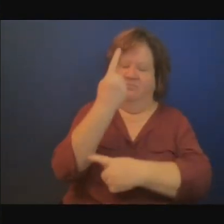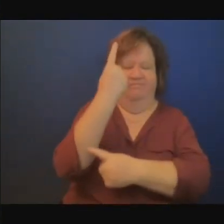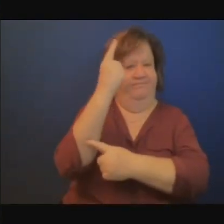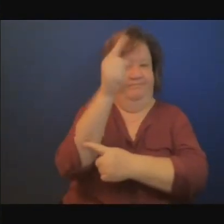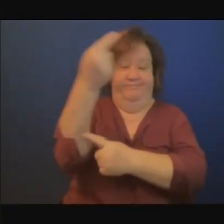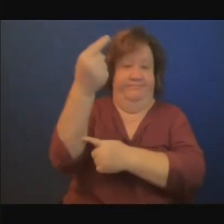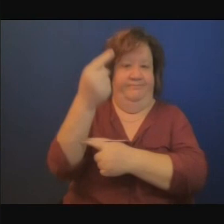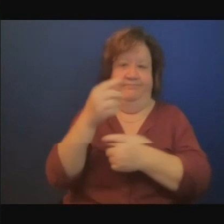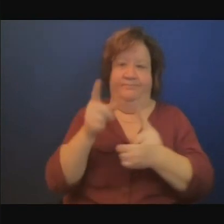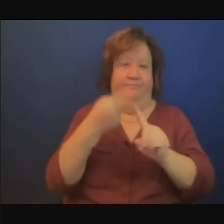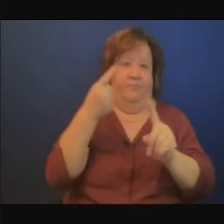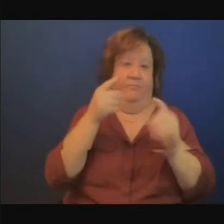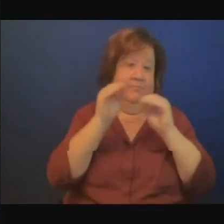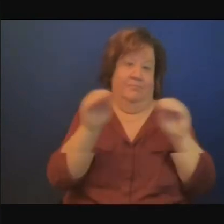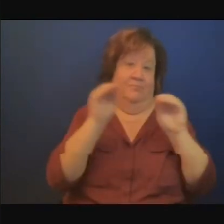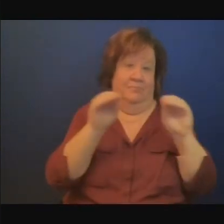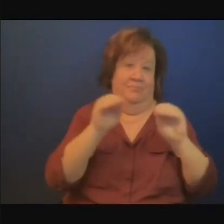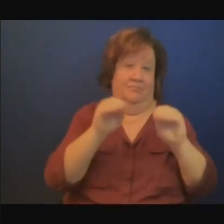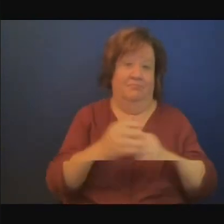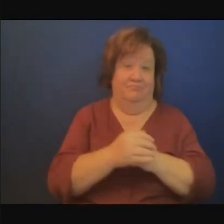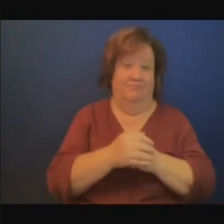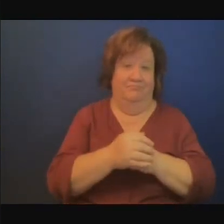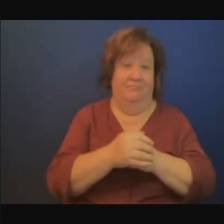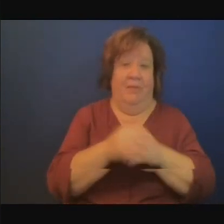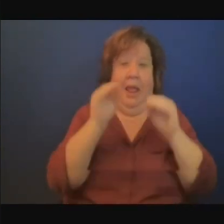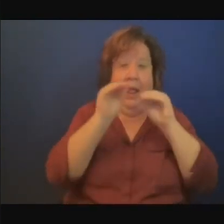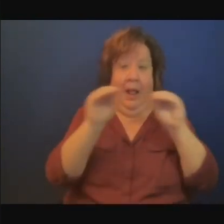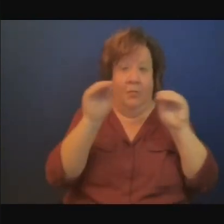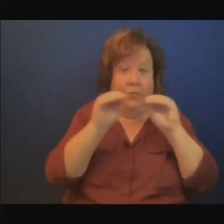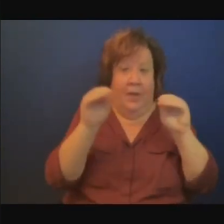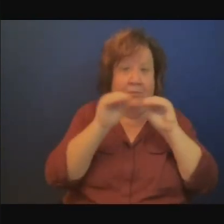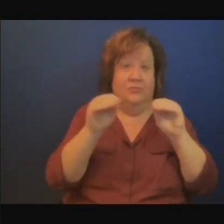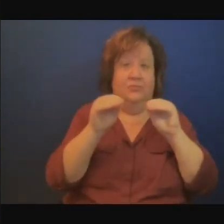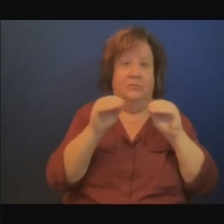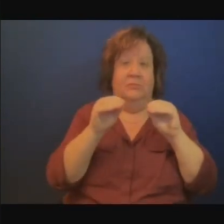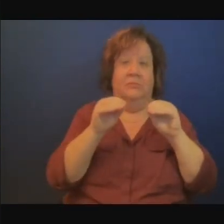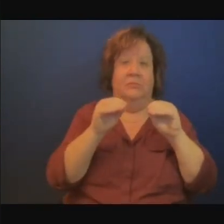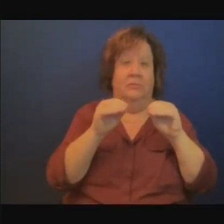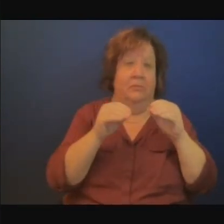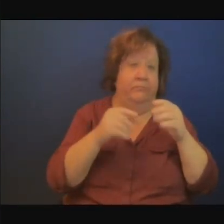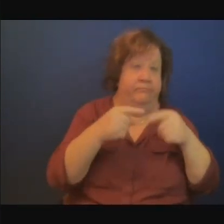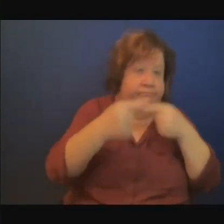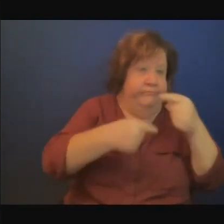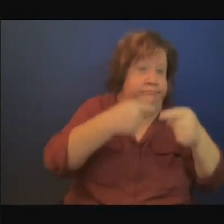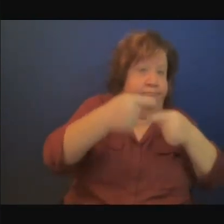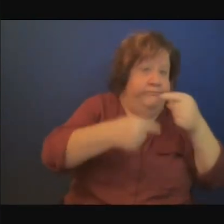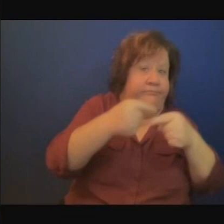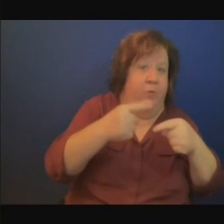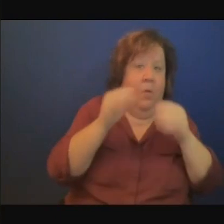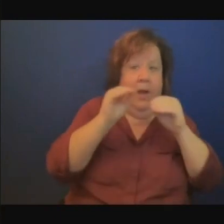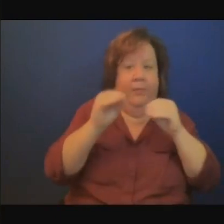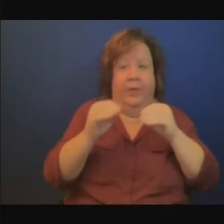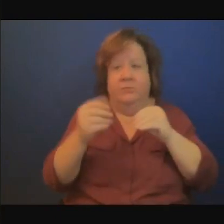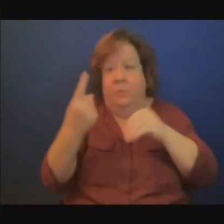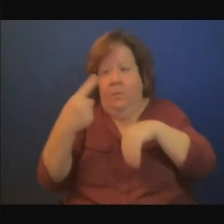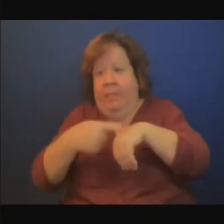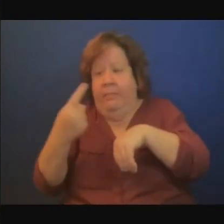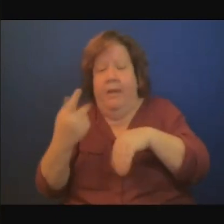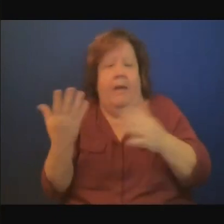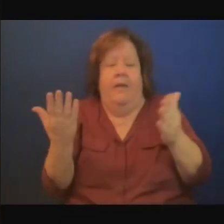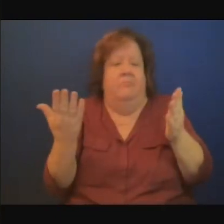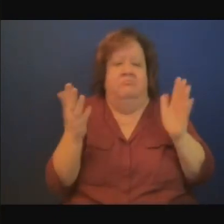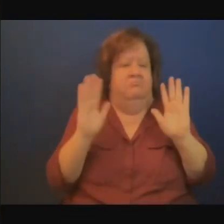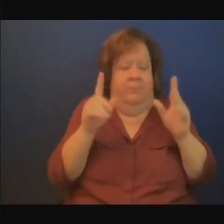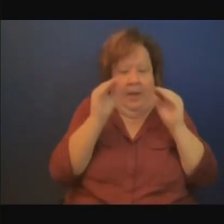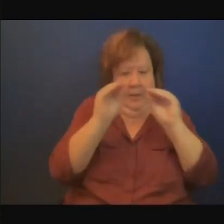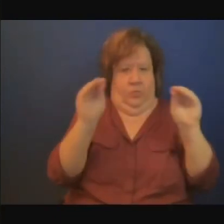énergies renouvelables ou pas deuxième problème que nous avons dans l'Afrique au sud du Sahara et peut-être aussi dans d'autres pays africains c'est le fait que nous